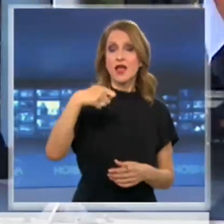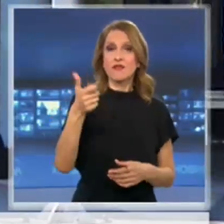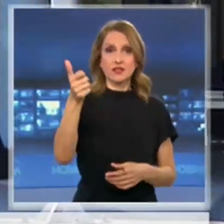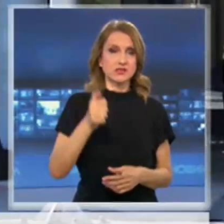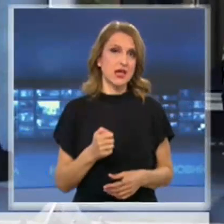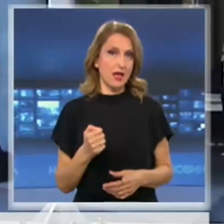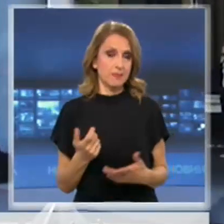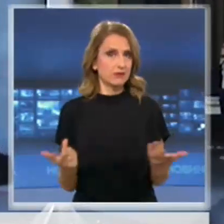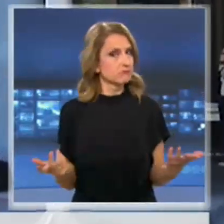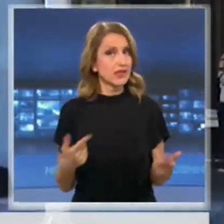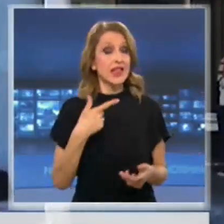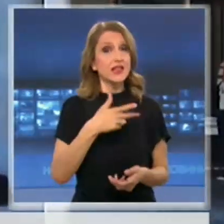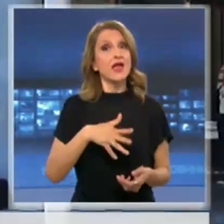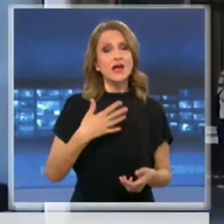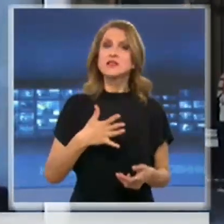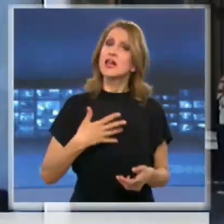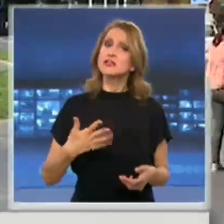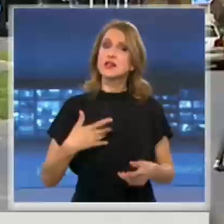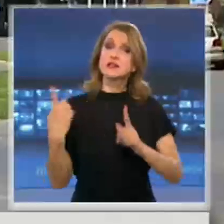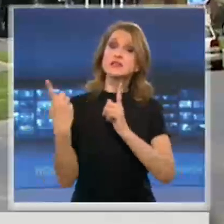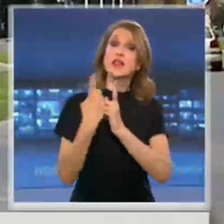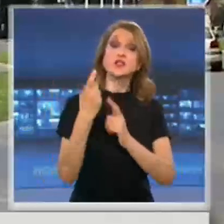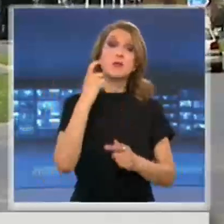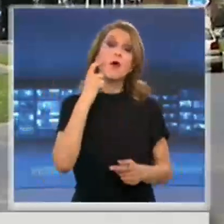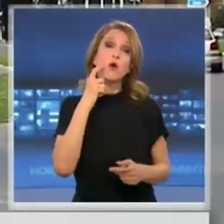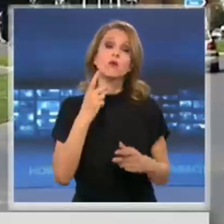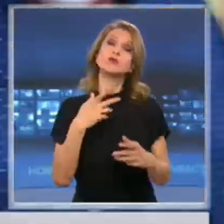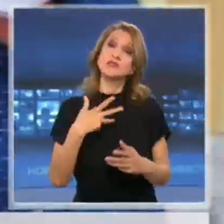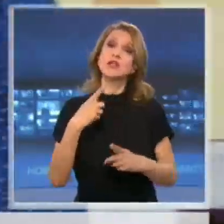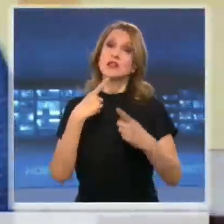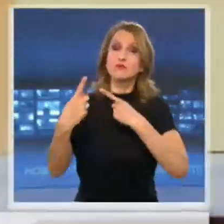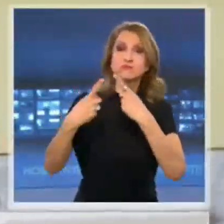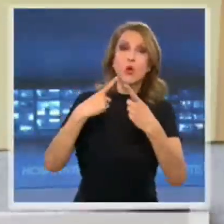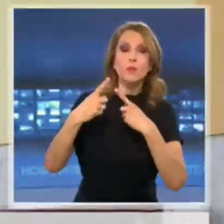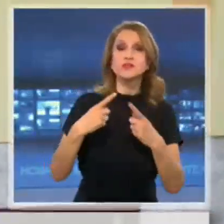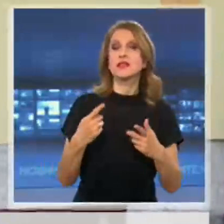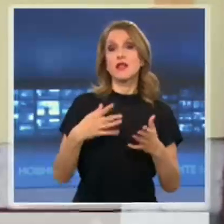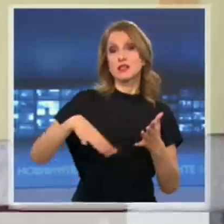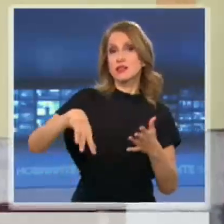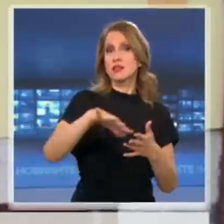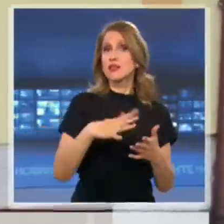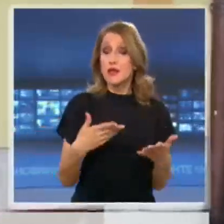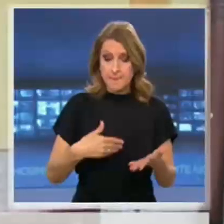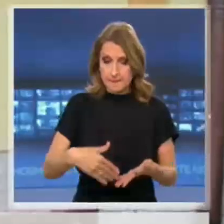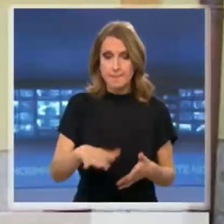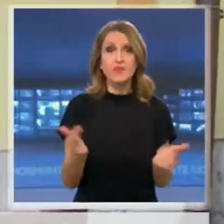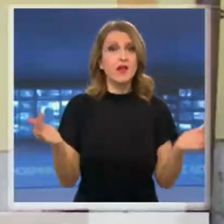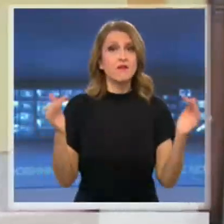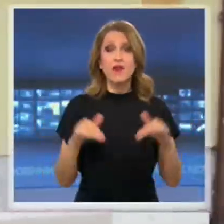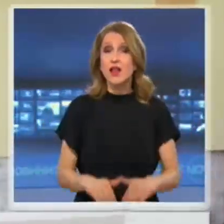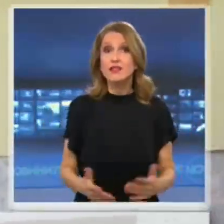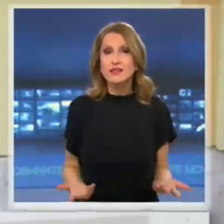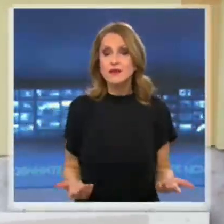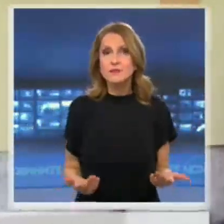че искат и среща с премьера Борисов за да обсъдят мерки за сектора. Просто е пред фалит, защото 7 месеца стои за козвани